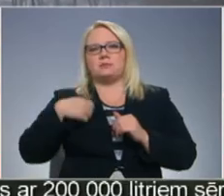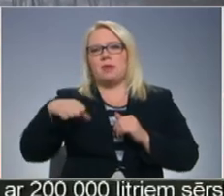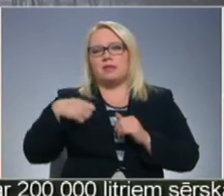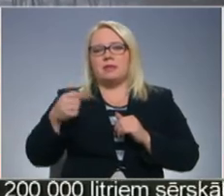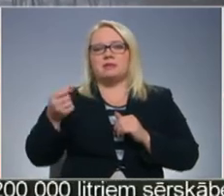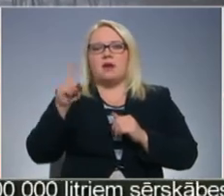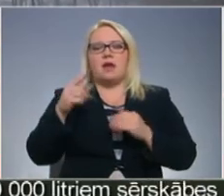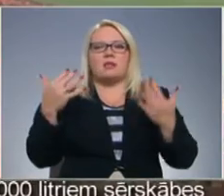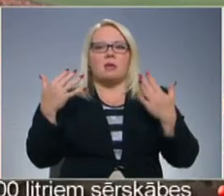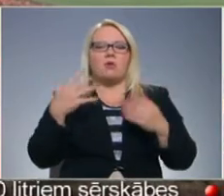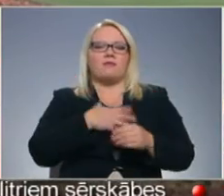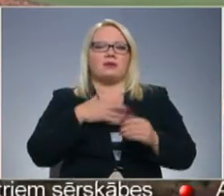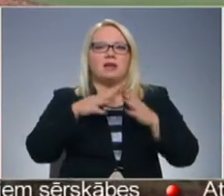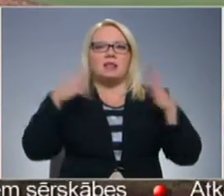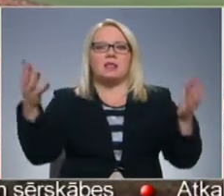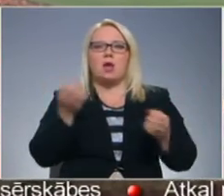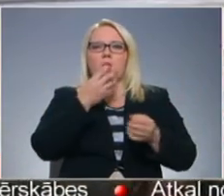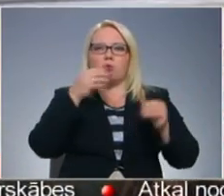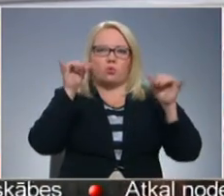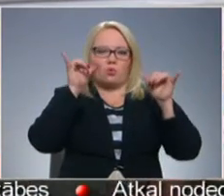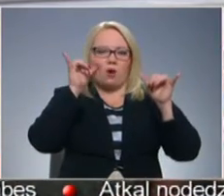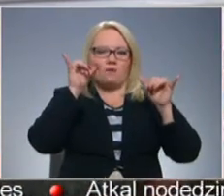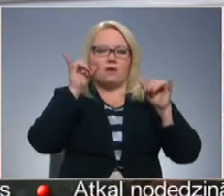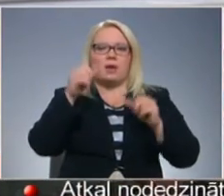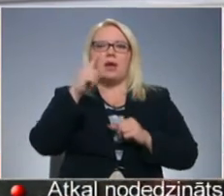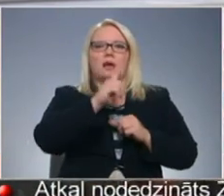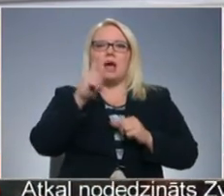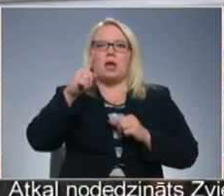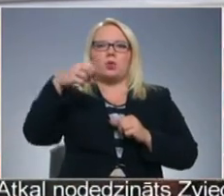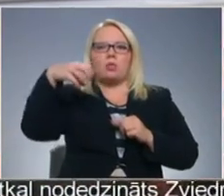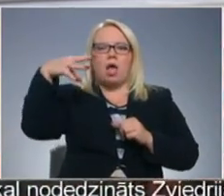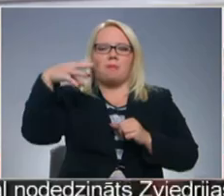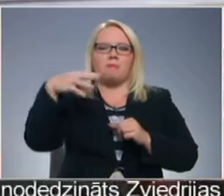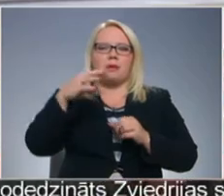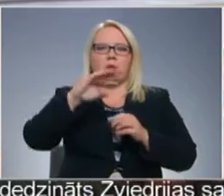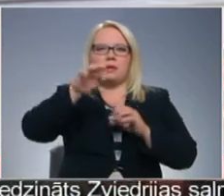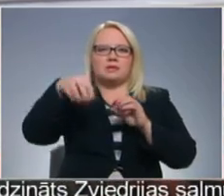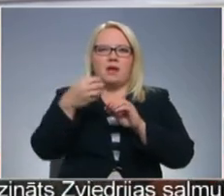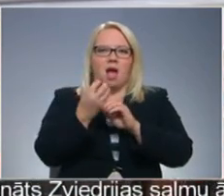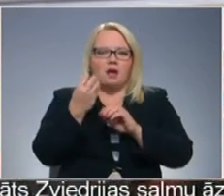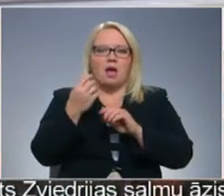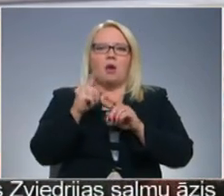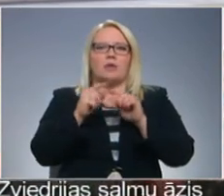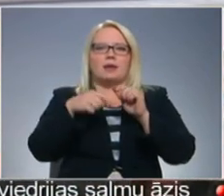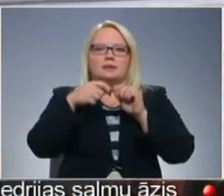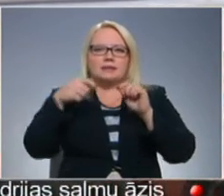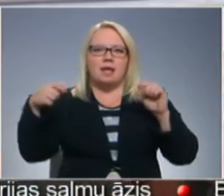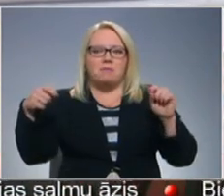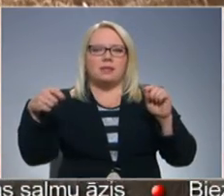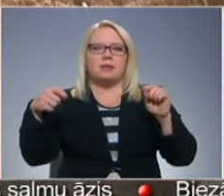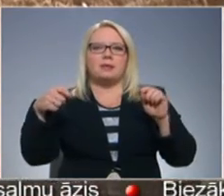Vairāk darba roki ir vajadzīgs lielējai puķi govī. Katru lampiņu mēs izvelkam ārā. Katru lampiņu mēs ar stieplīti arī